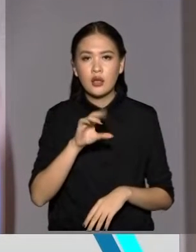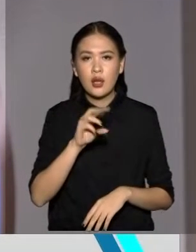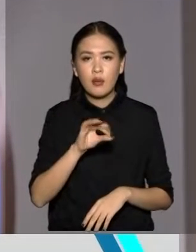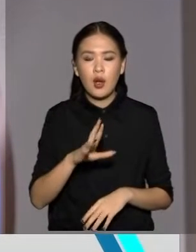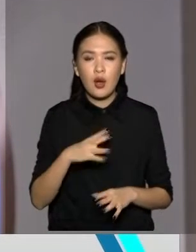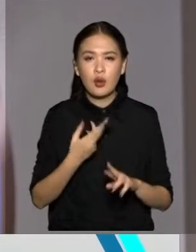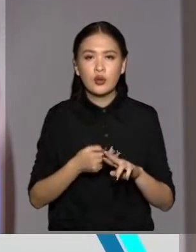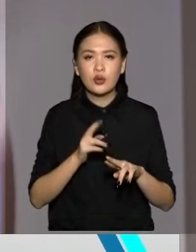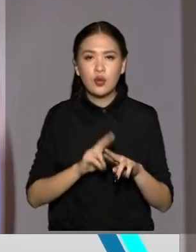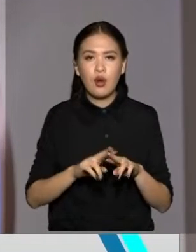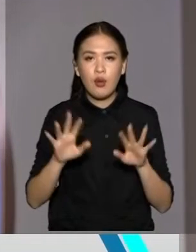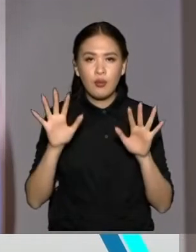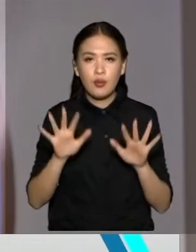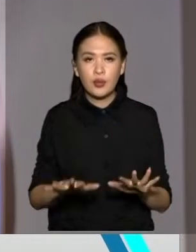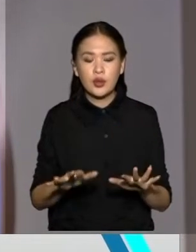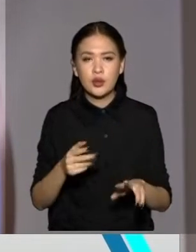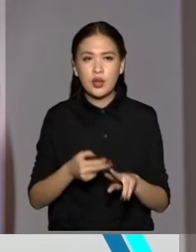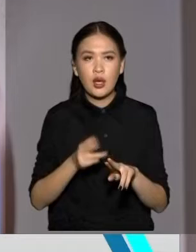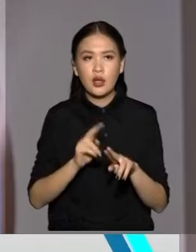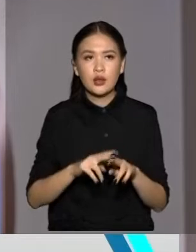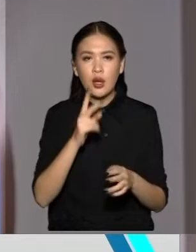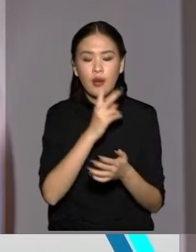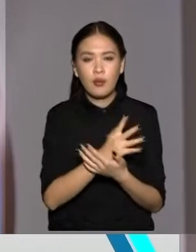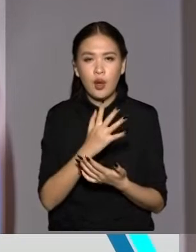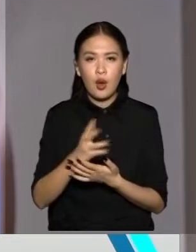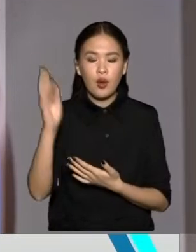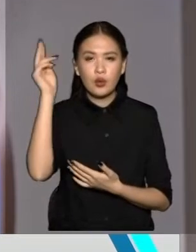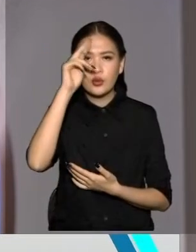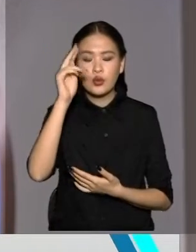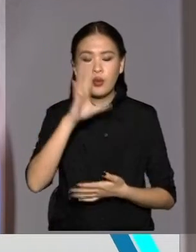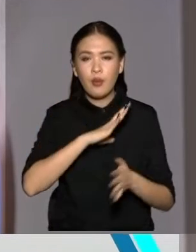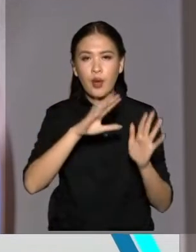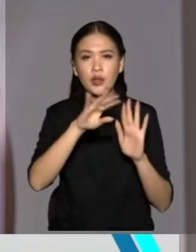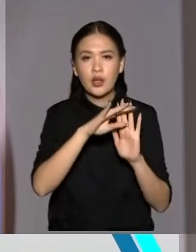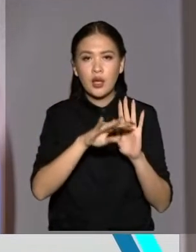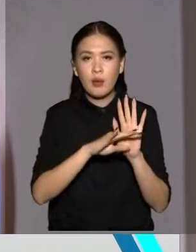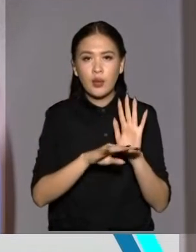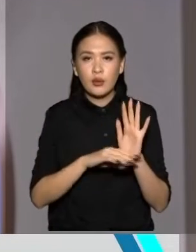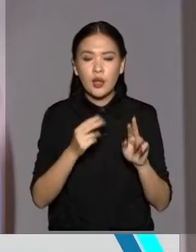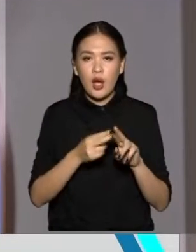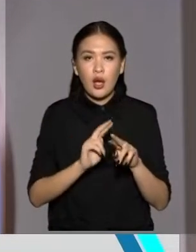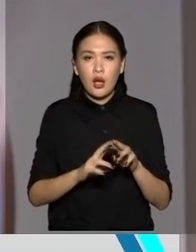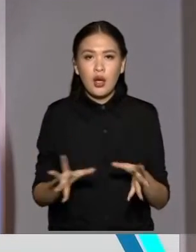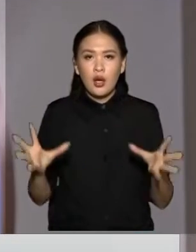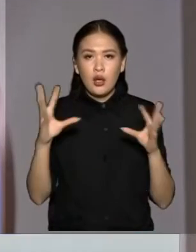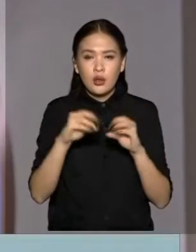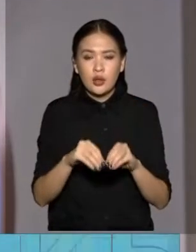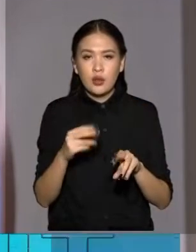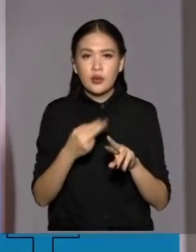оқы балыларымен, осы мәдени саладағы оқу балыларымен сабақтастығымызды